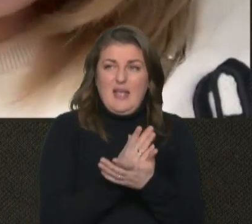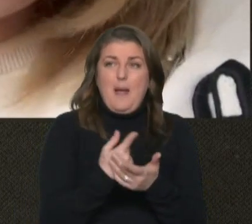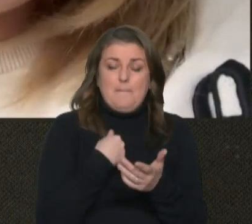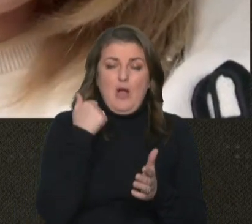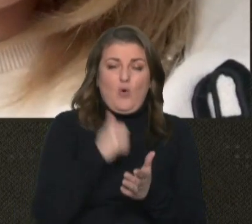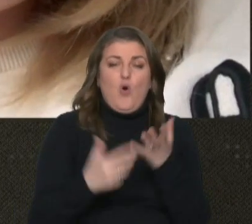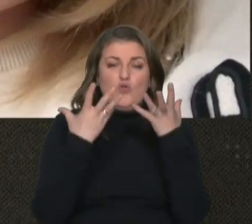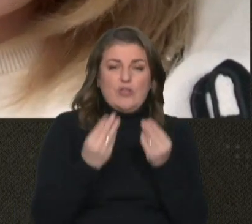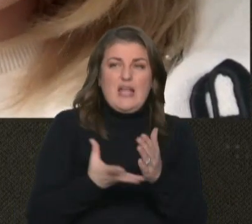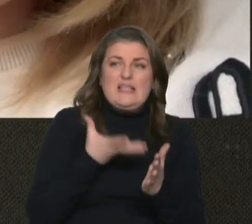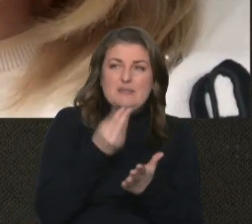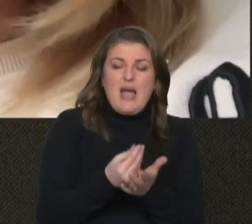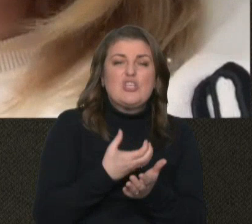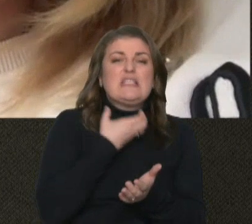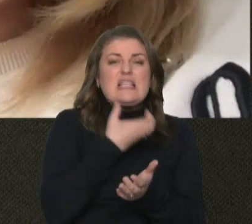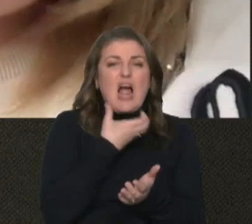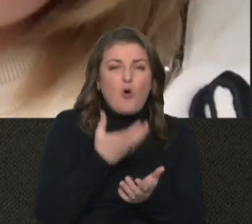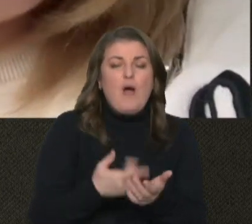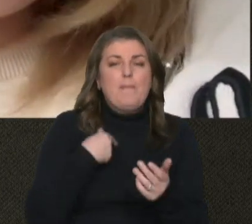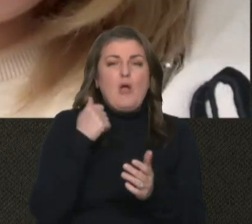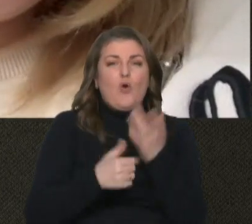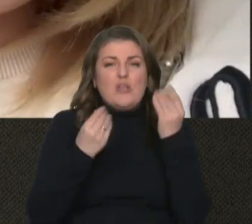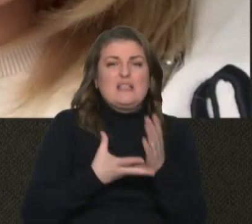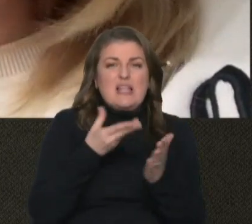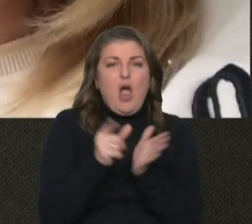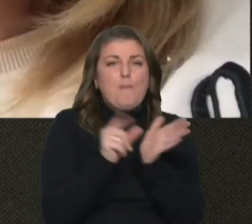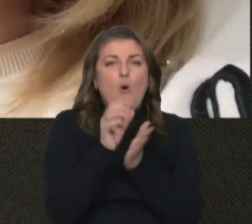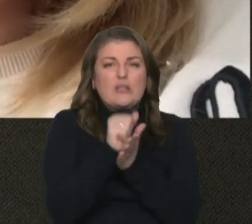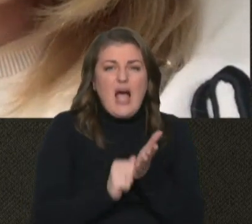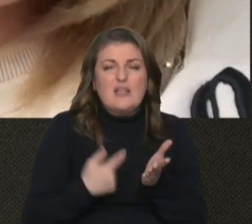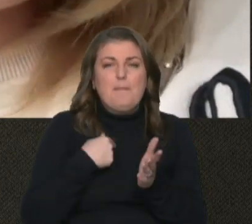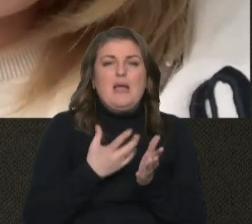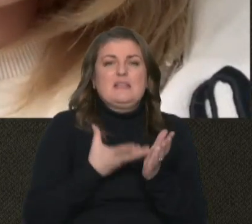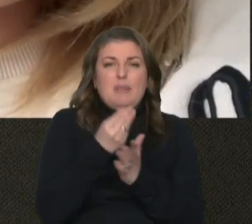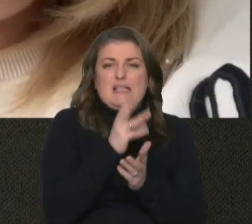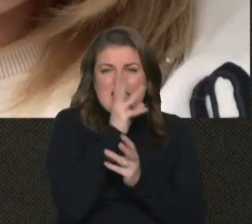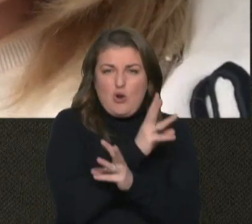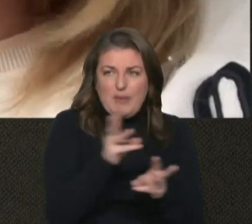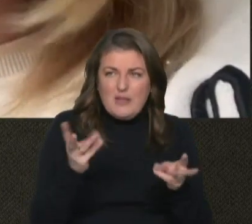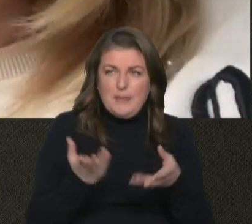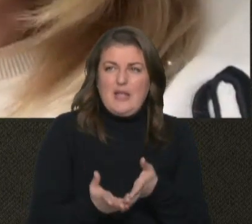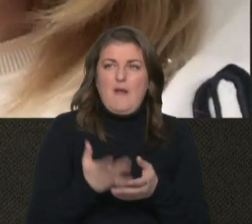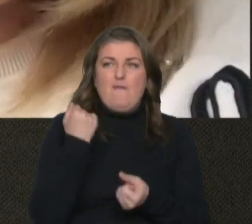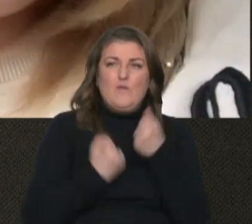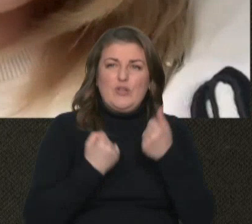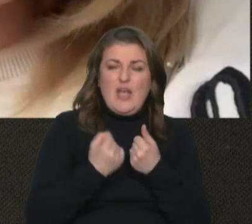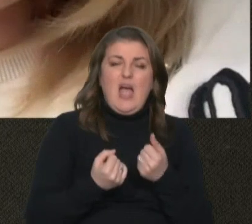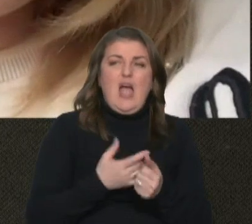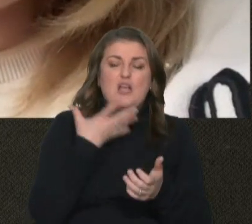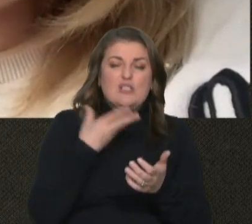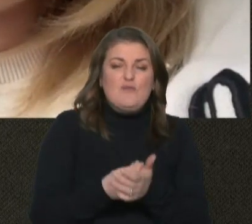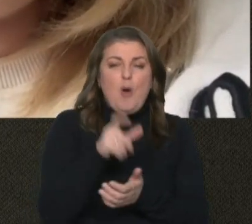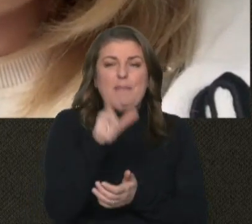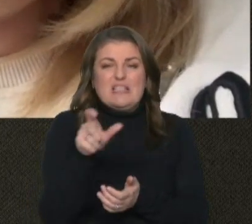кожного дня сплачуємо страхівки, ми кожного дня сплачуємо податки, ми сплачуємо заробітні плати водіям, своєму